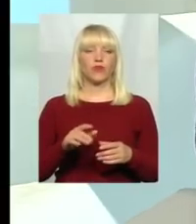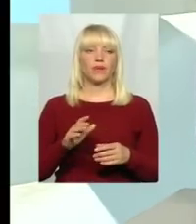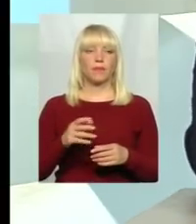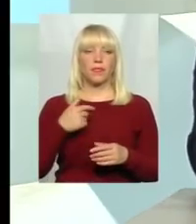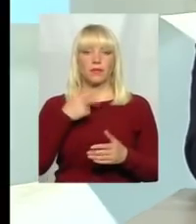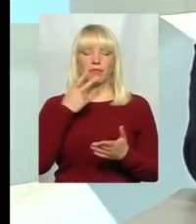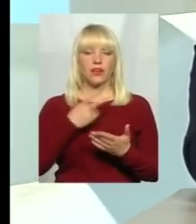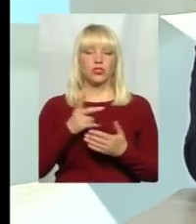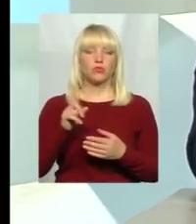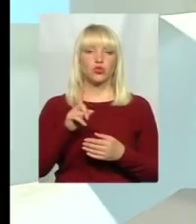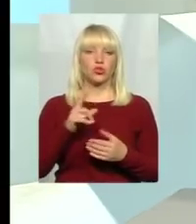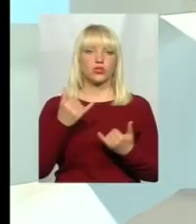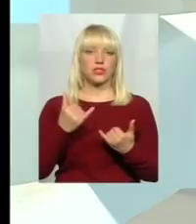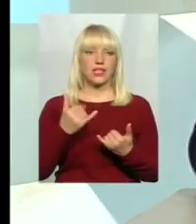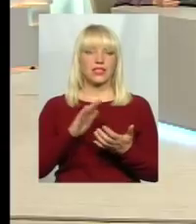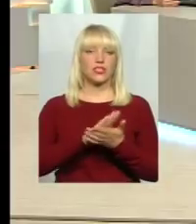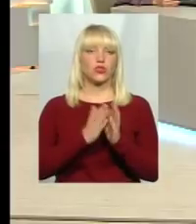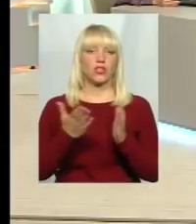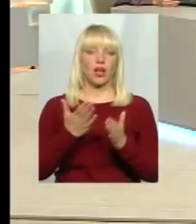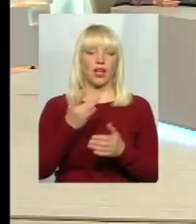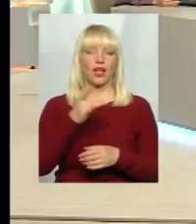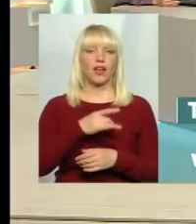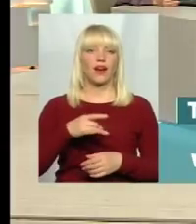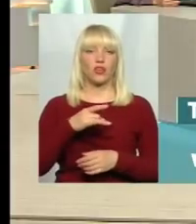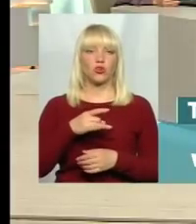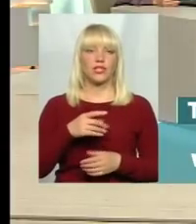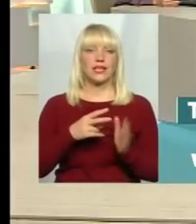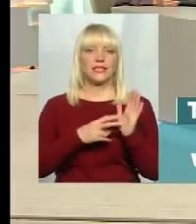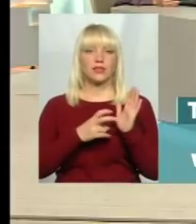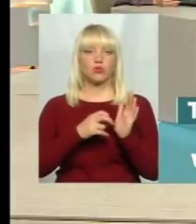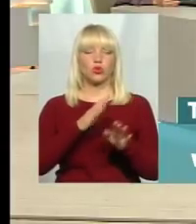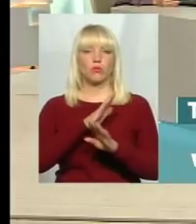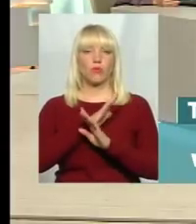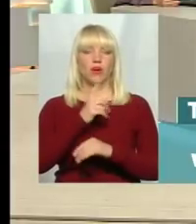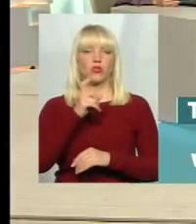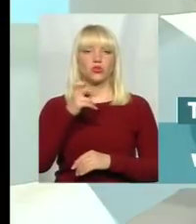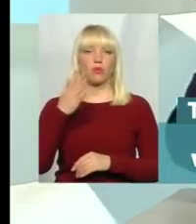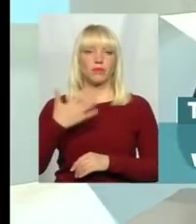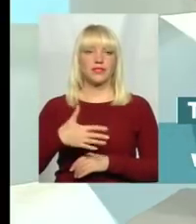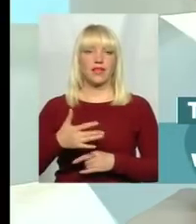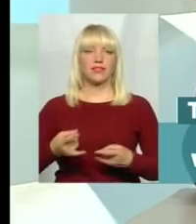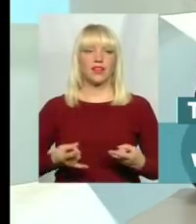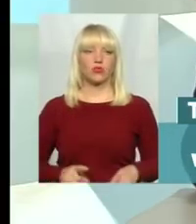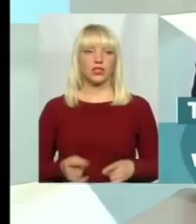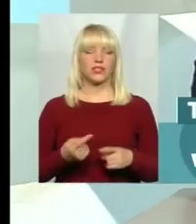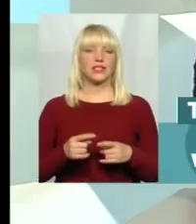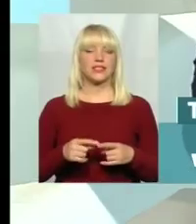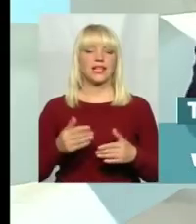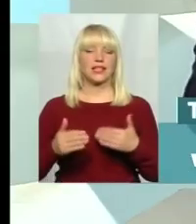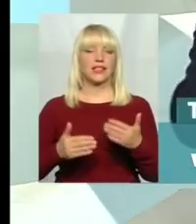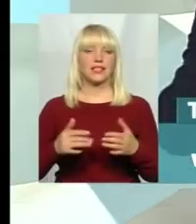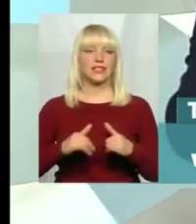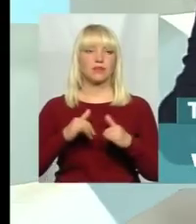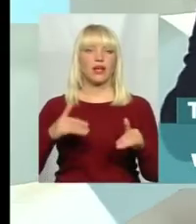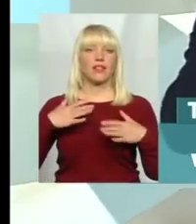Ми ж бачимо демографічну ситуацію, давайте візьмемо там район. 700 померло, 150 народилось. І оця тенденція збільшується. Для чого